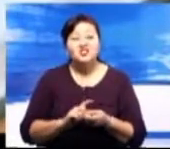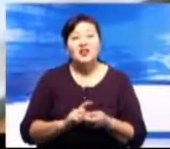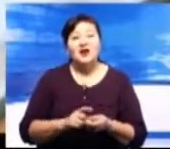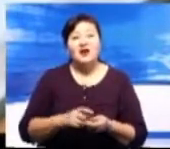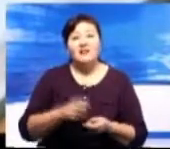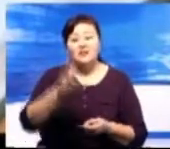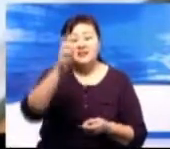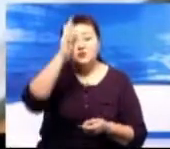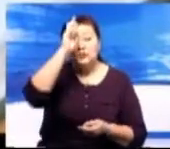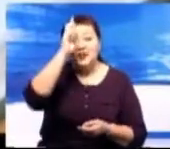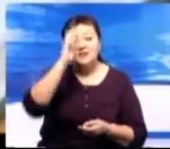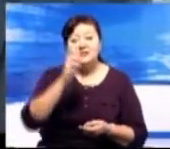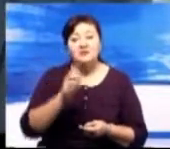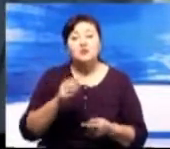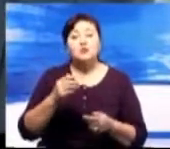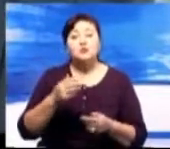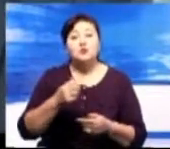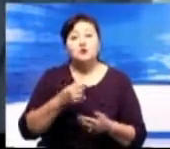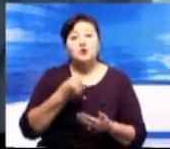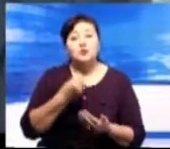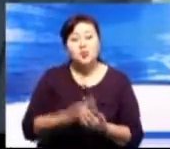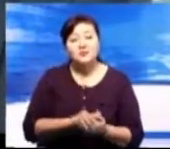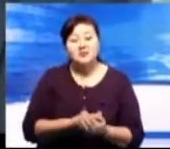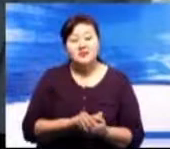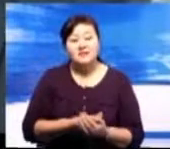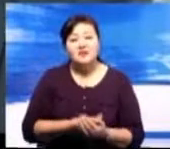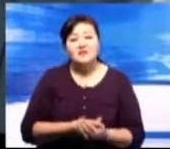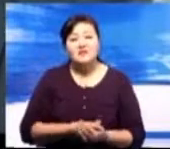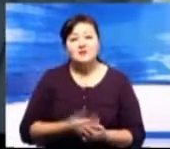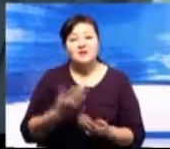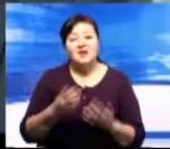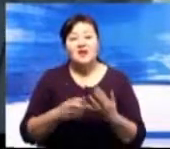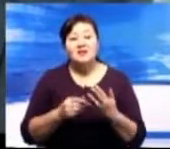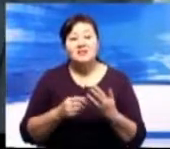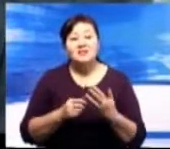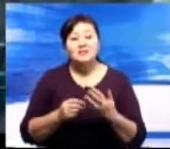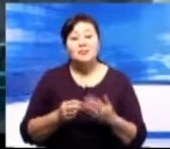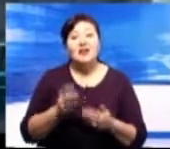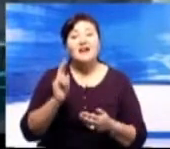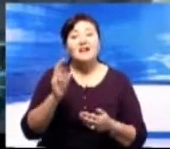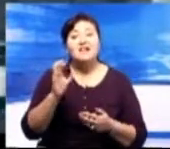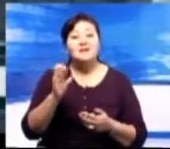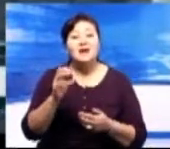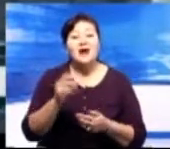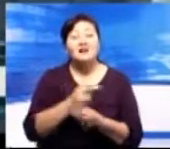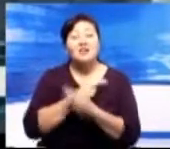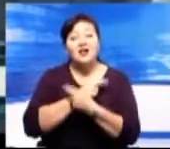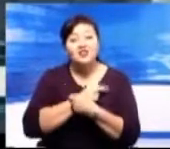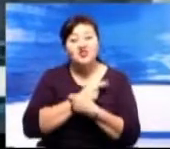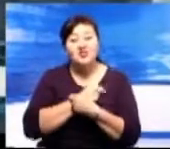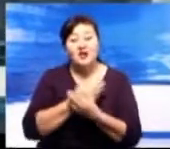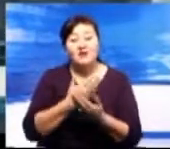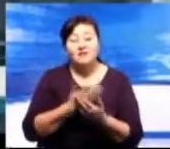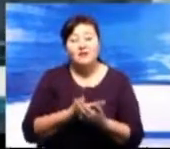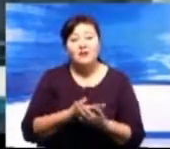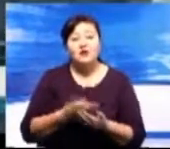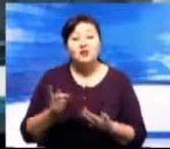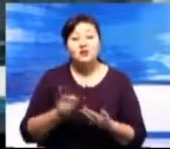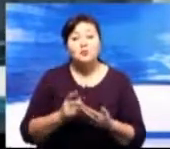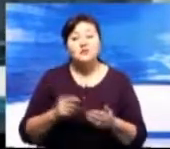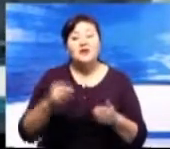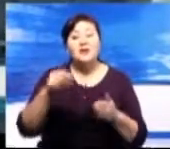государственную собственность. Это земля садоводческая для этих землепользований